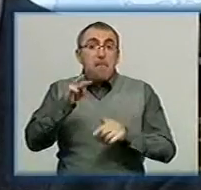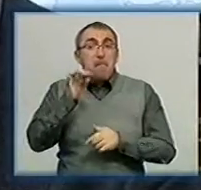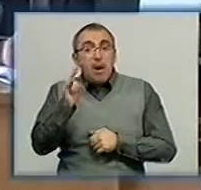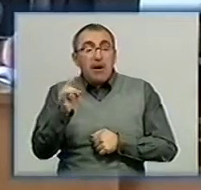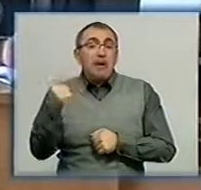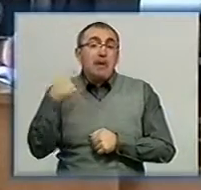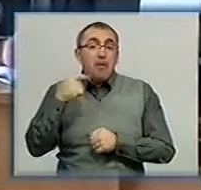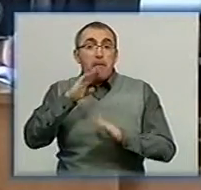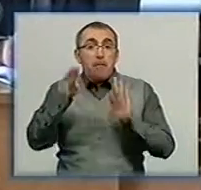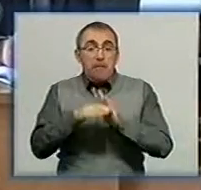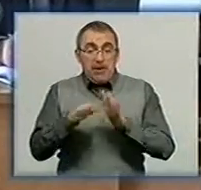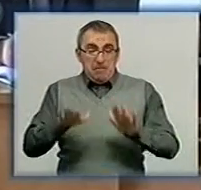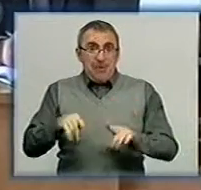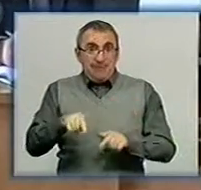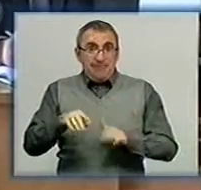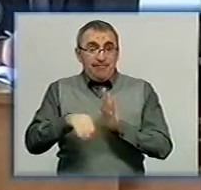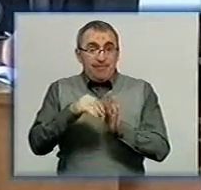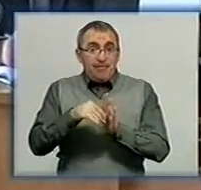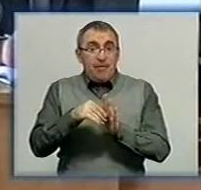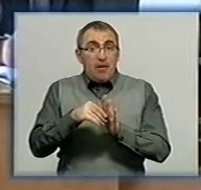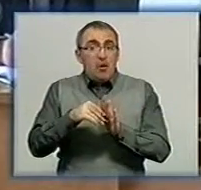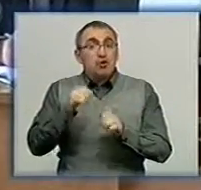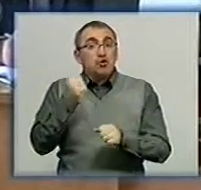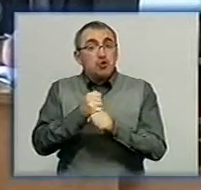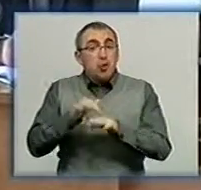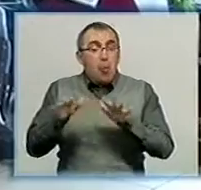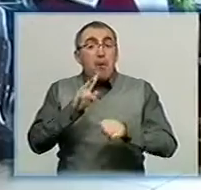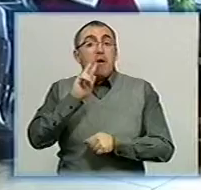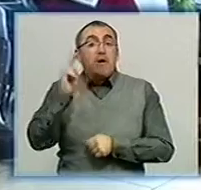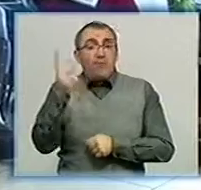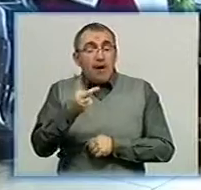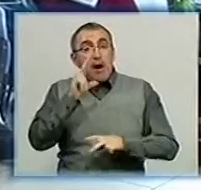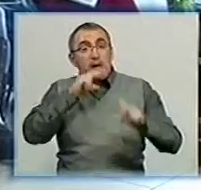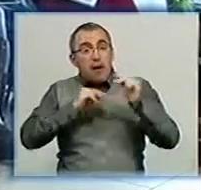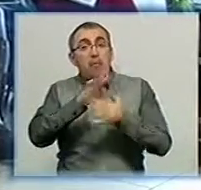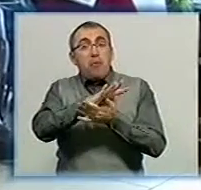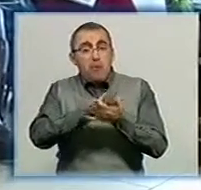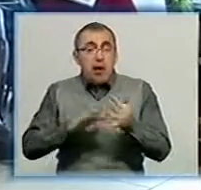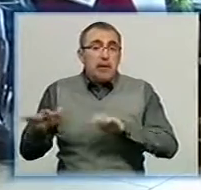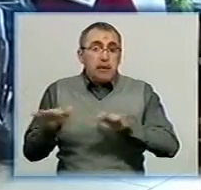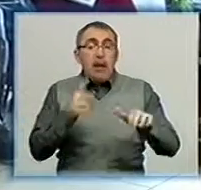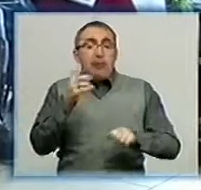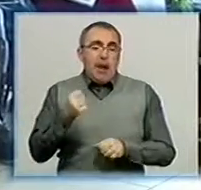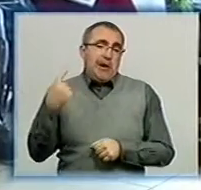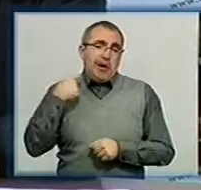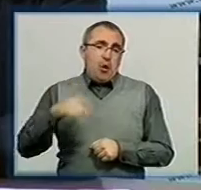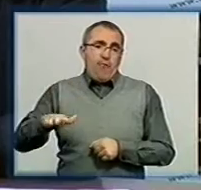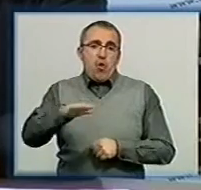Кіровограда під час місцевих. Преважно йшлося про зроблене за два роки і наміри продовжувати діяльність на Кіровоградщині.